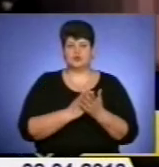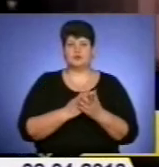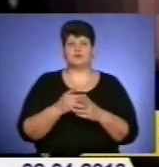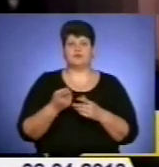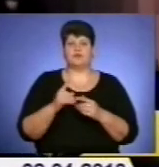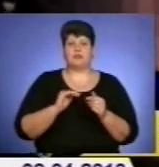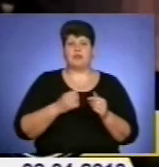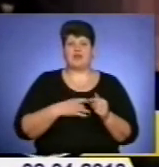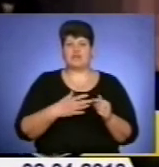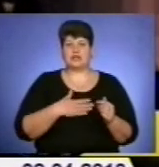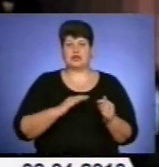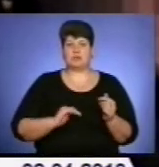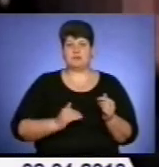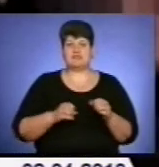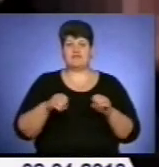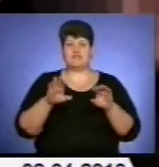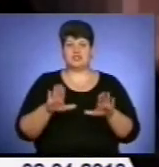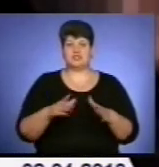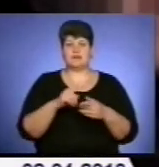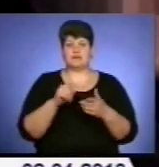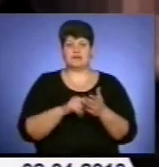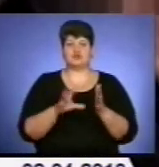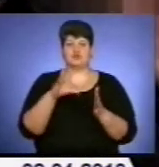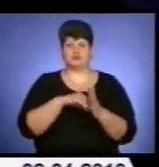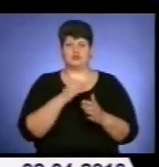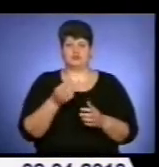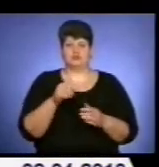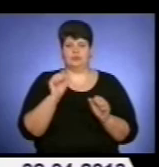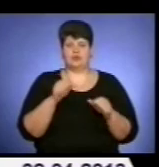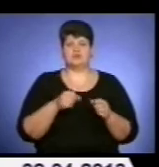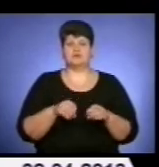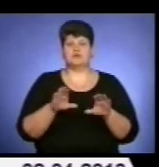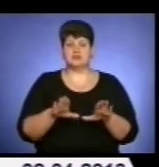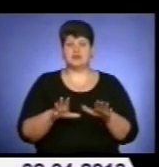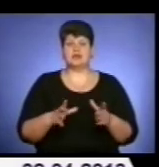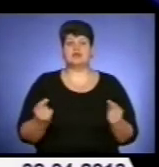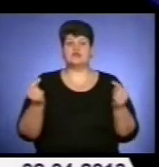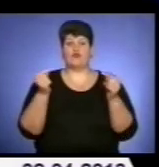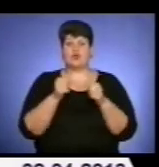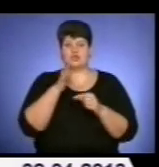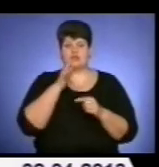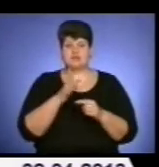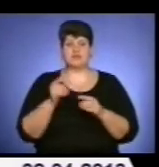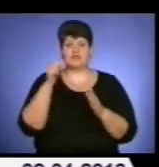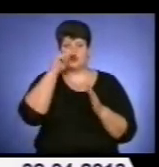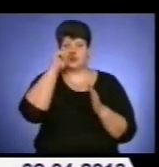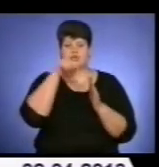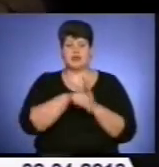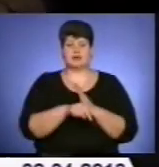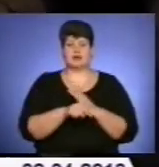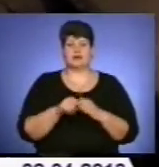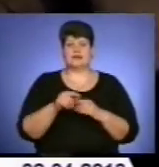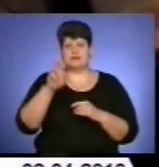приватного підприємця за вирішення питання, що входить до його компетенції. Однак своєчасне втручання співробітників обласного управління